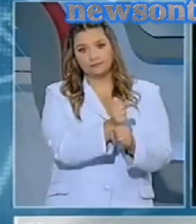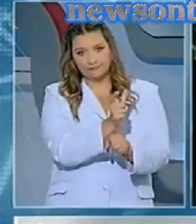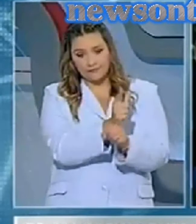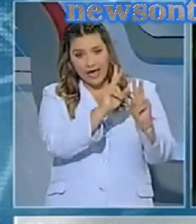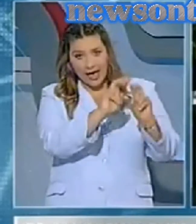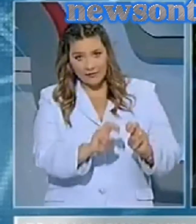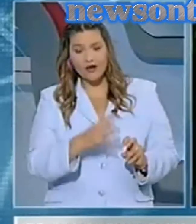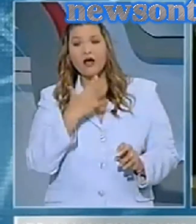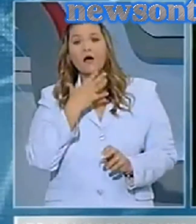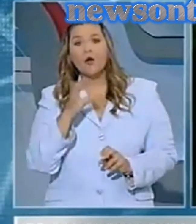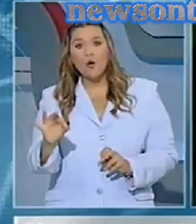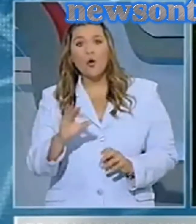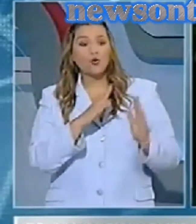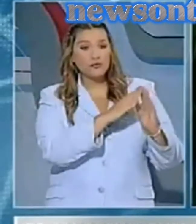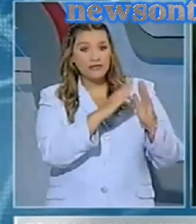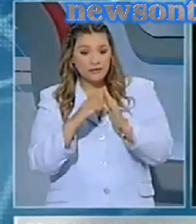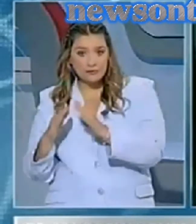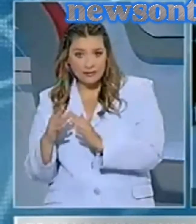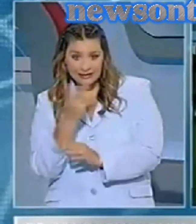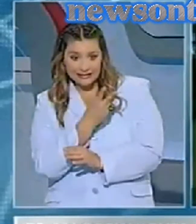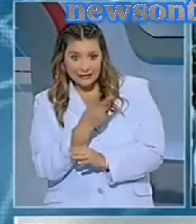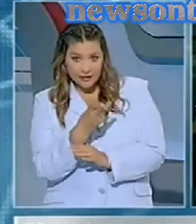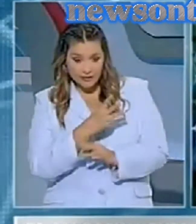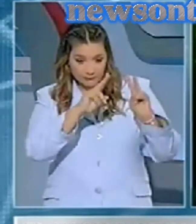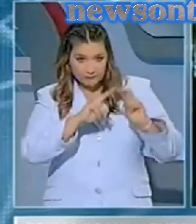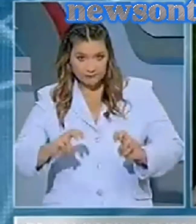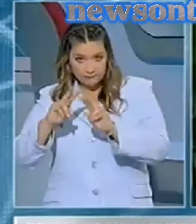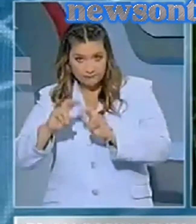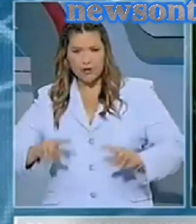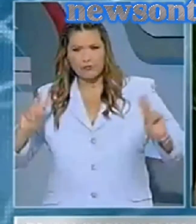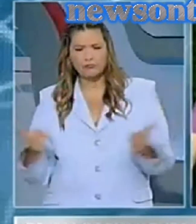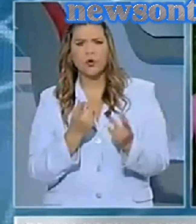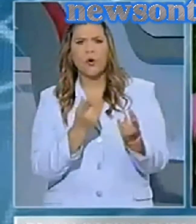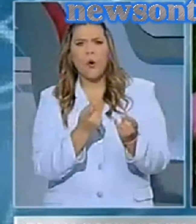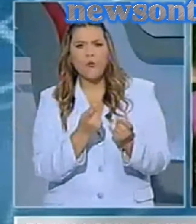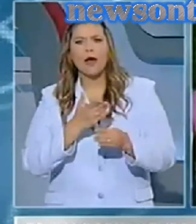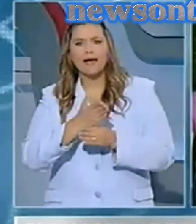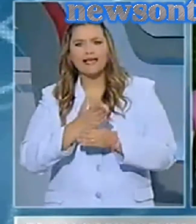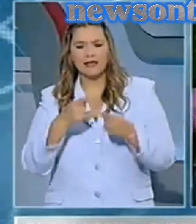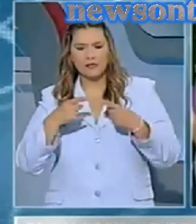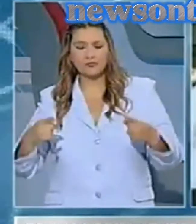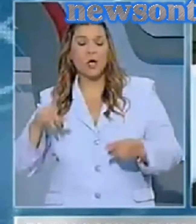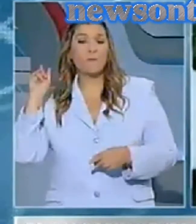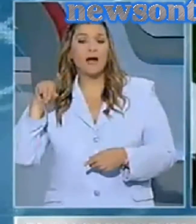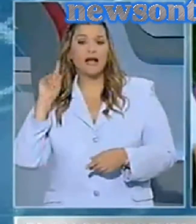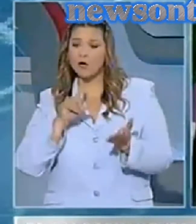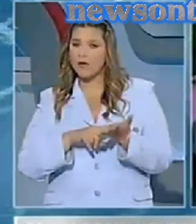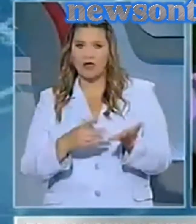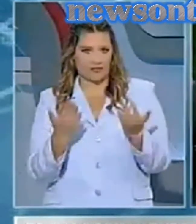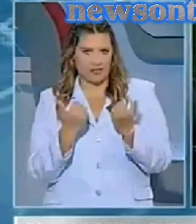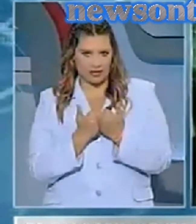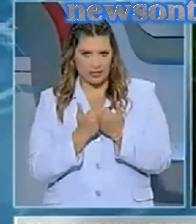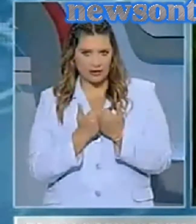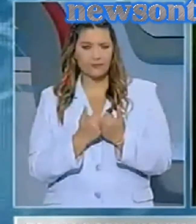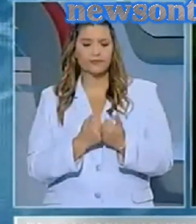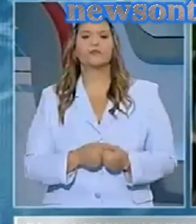πραγματοποίησαν έρευνες στα σπίτια τους και βρήκαν πληθώρα όπλων αλλά και μαχαιριών, τα οποία κατήχαν παράνομα. Σύμφωνα με πληροφορίες του